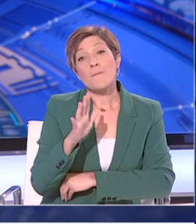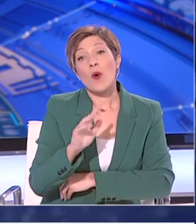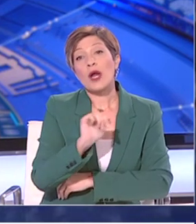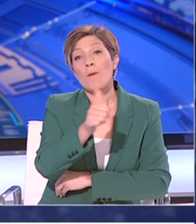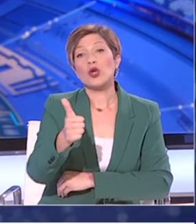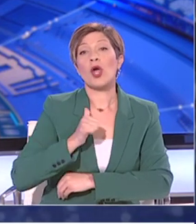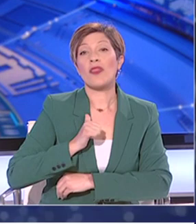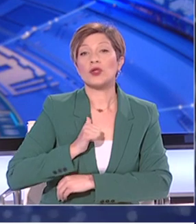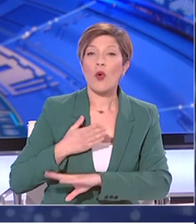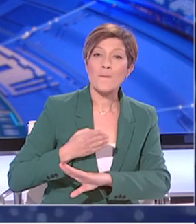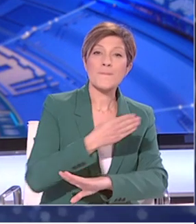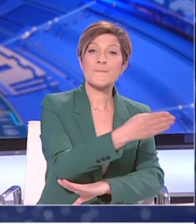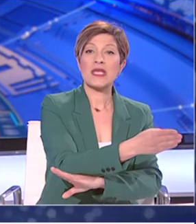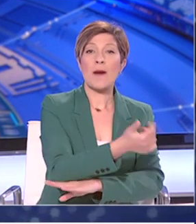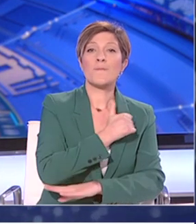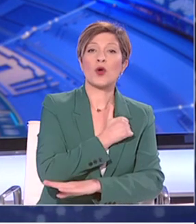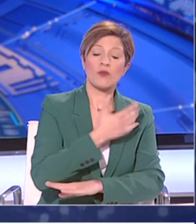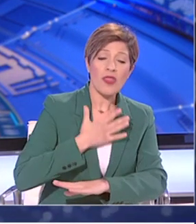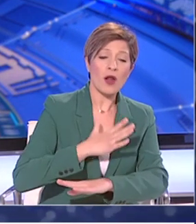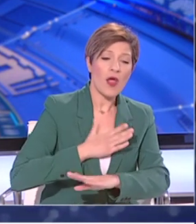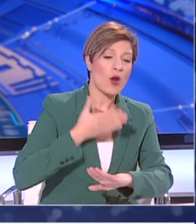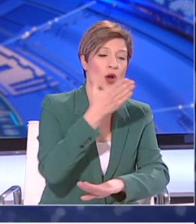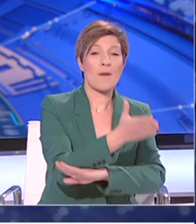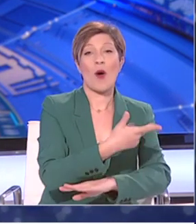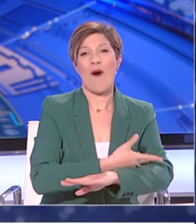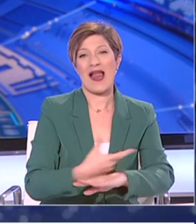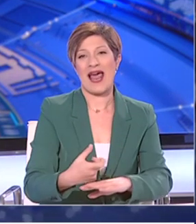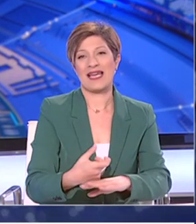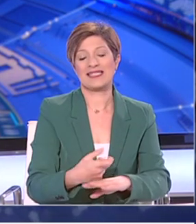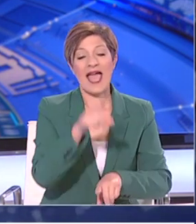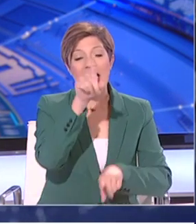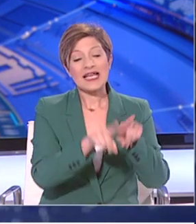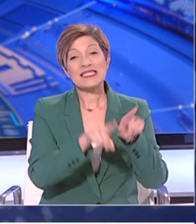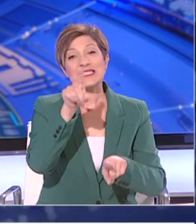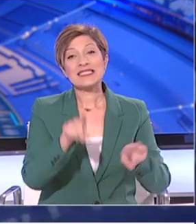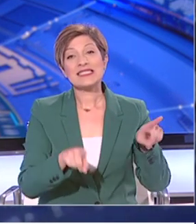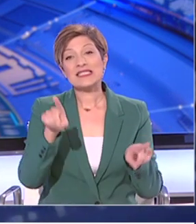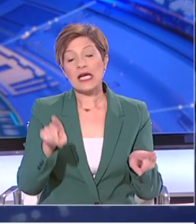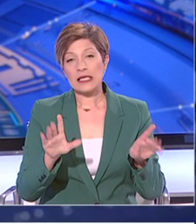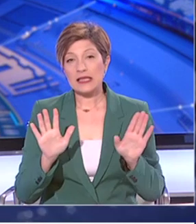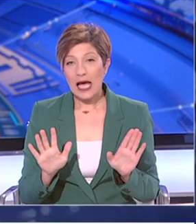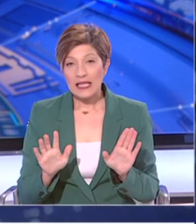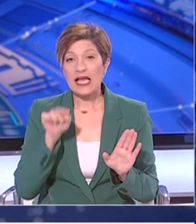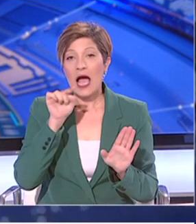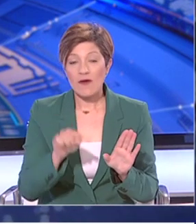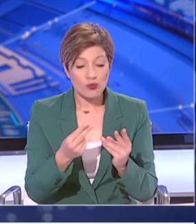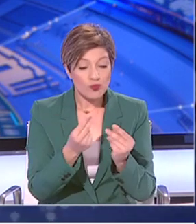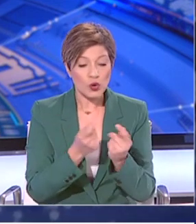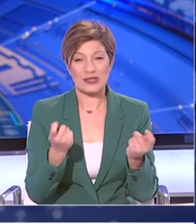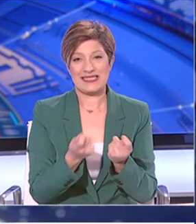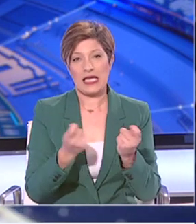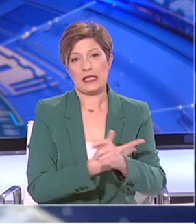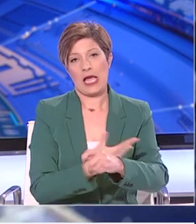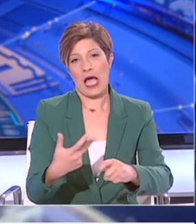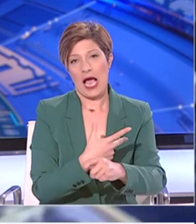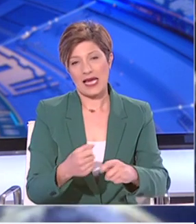ιδιωτικά εργαστία και έκαναν την ανάλυση. Επομένως η φιλοσοφική διαφοροποίηση των διαγνώσεων και ο